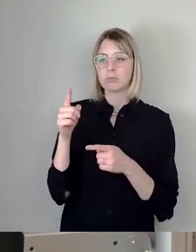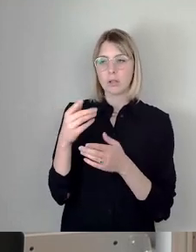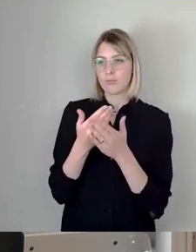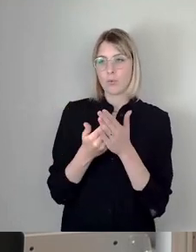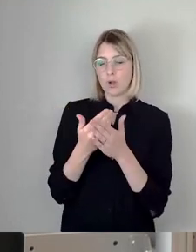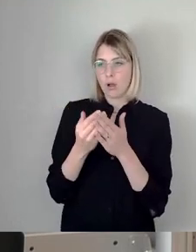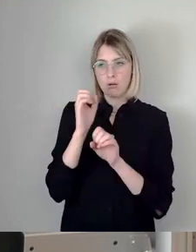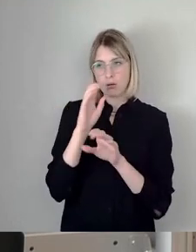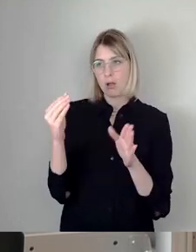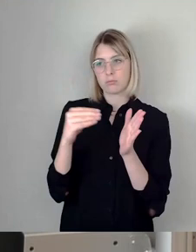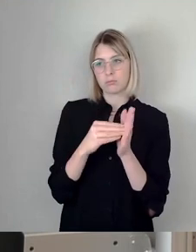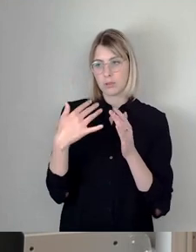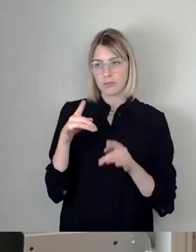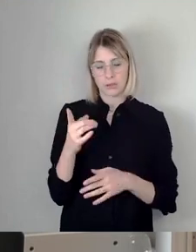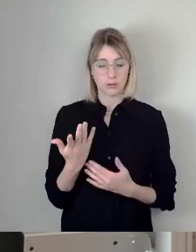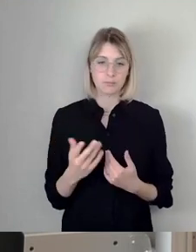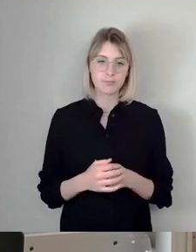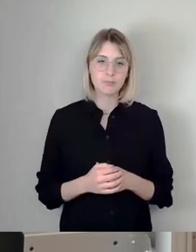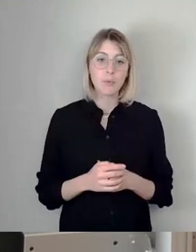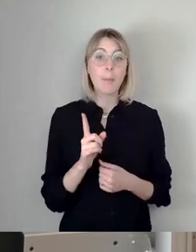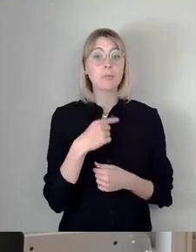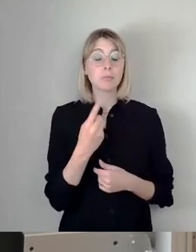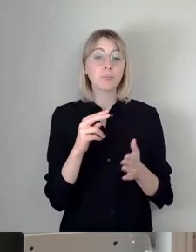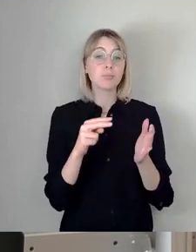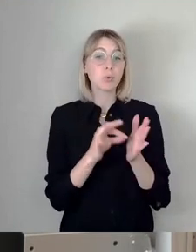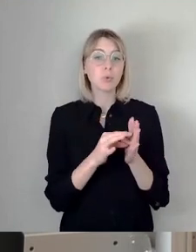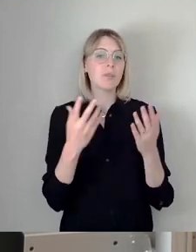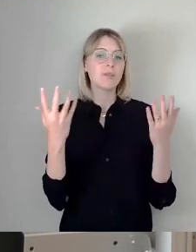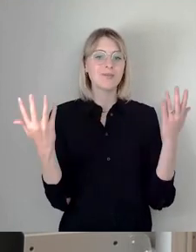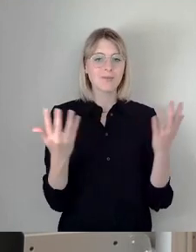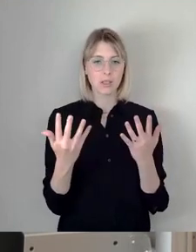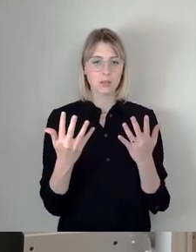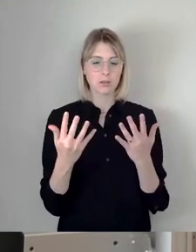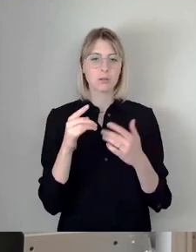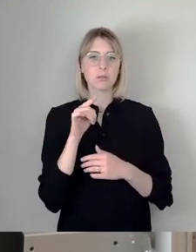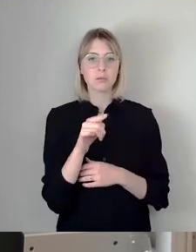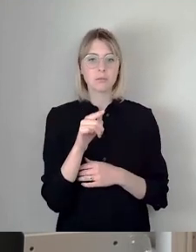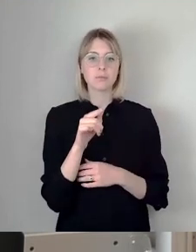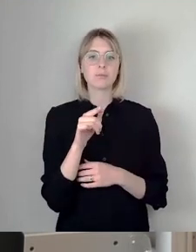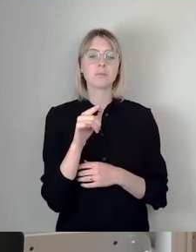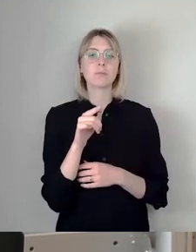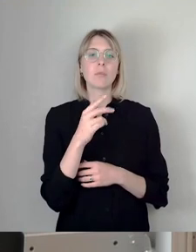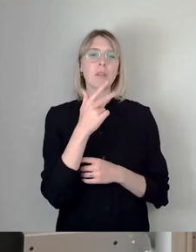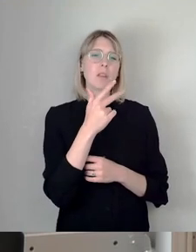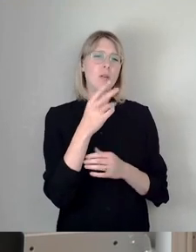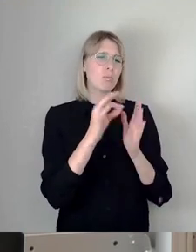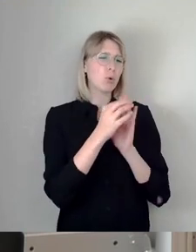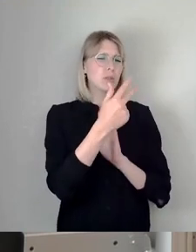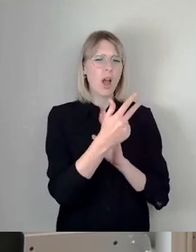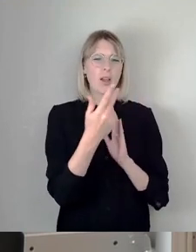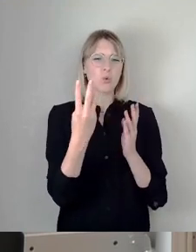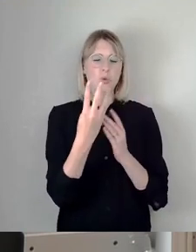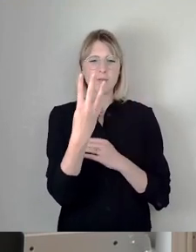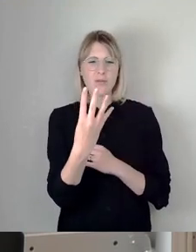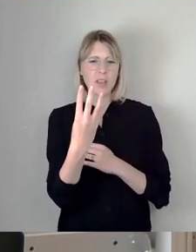hervor. Was ist aber unser Punkt? Hier steht drin, für Punkt 3 oder 4, dass für Neubau,